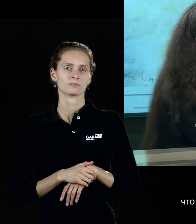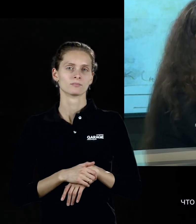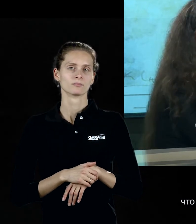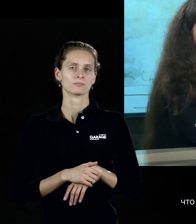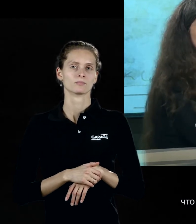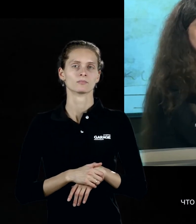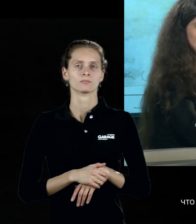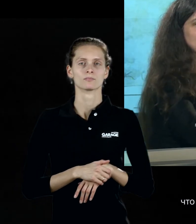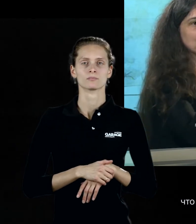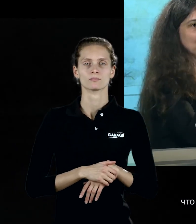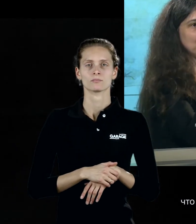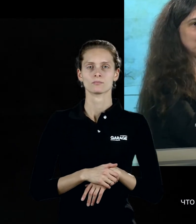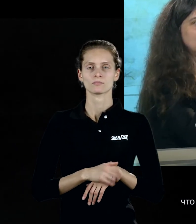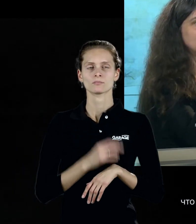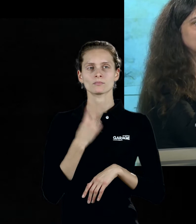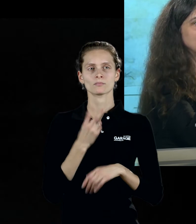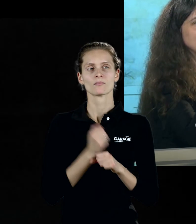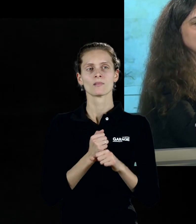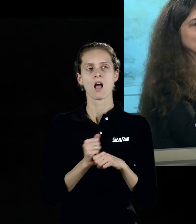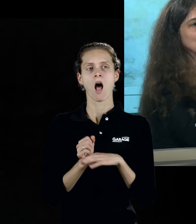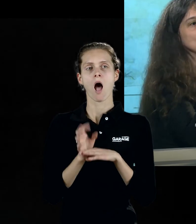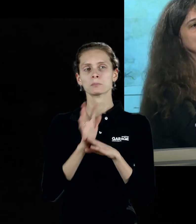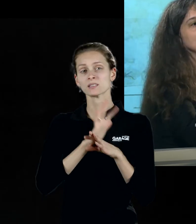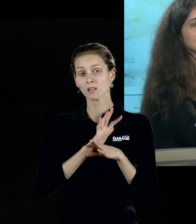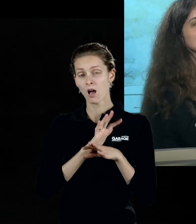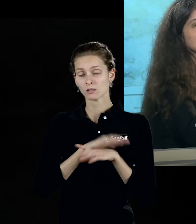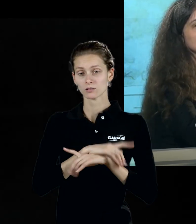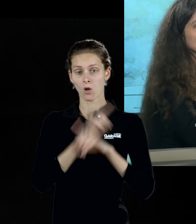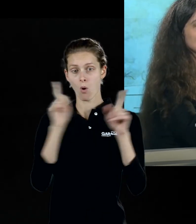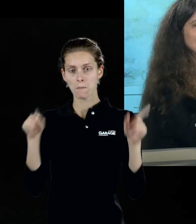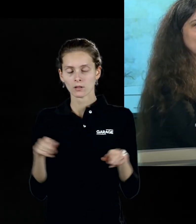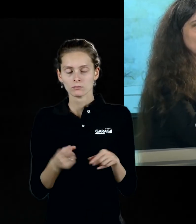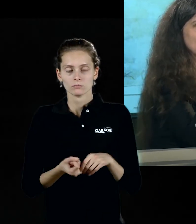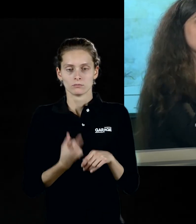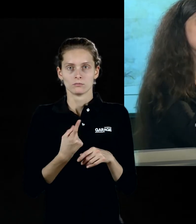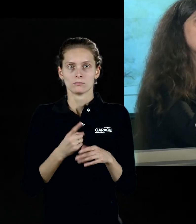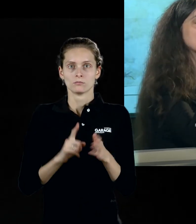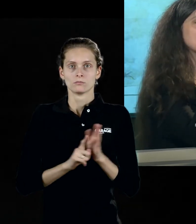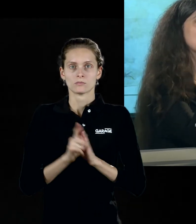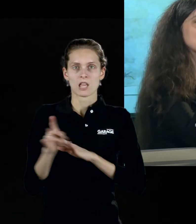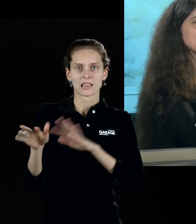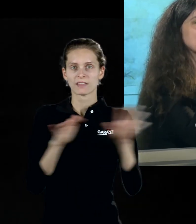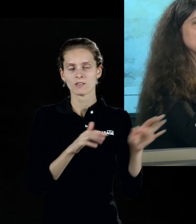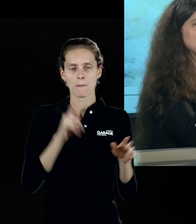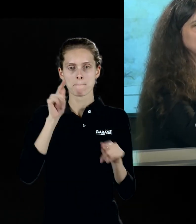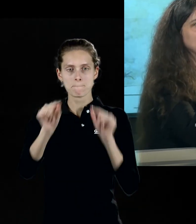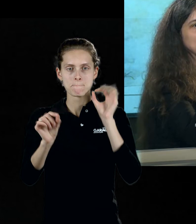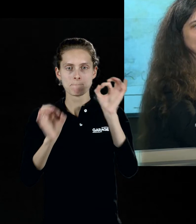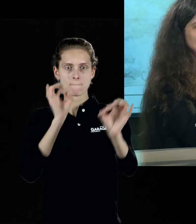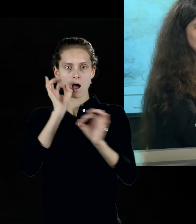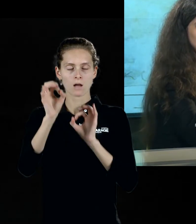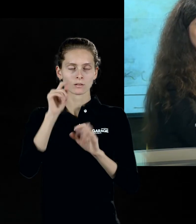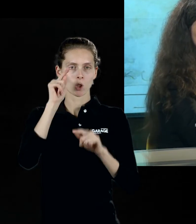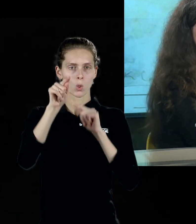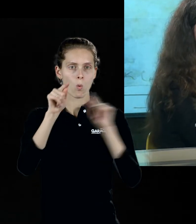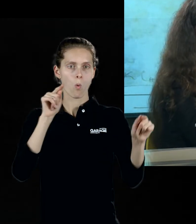прикидывалось вот этой самой абстрактной композиции идеальной, вдруг пускается в движение, вдруг эти пятна, точки, мы же всегда